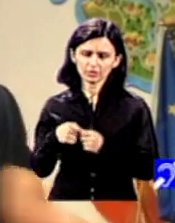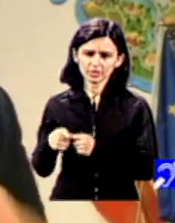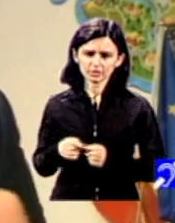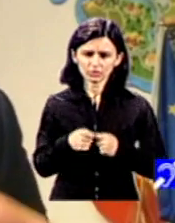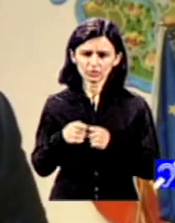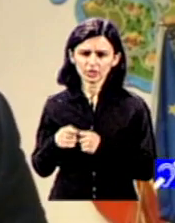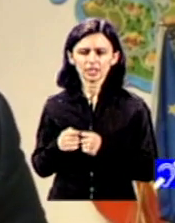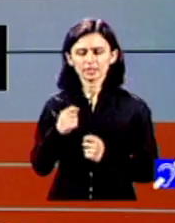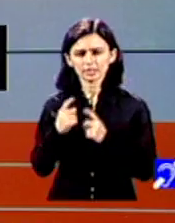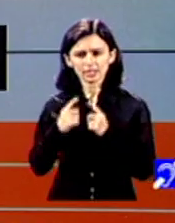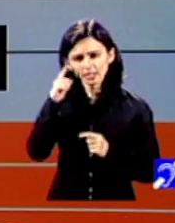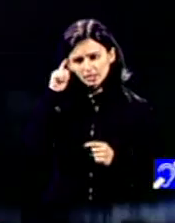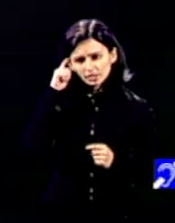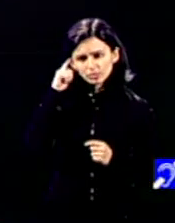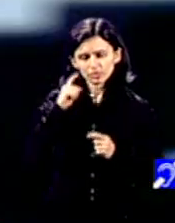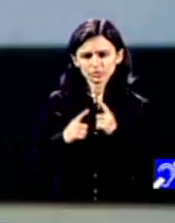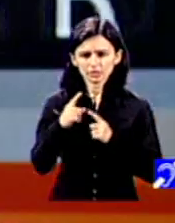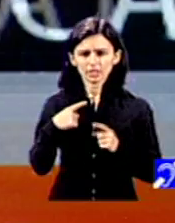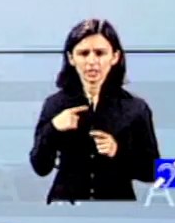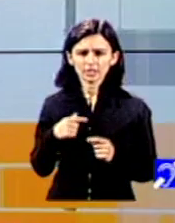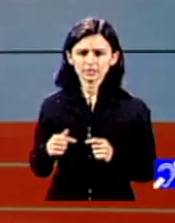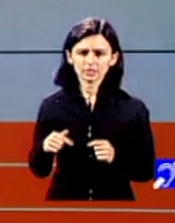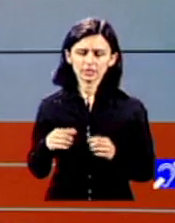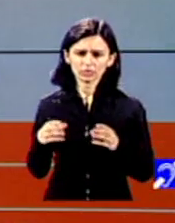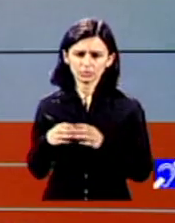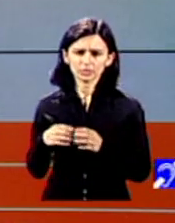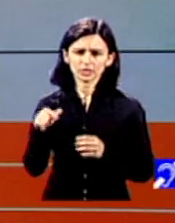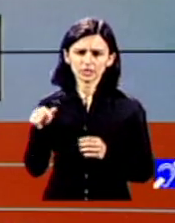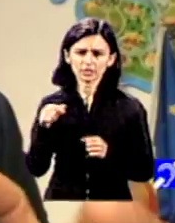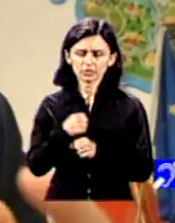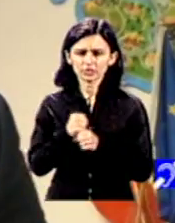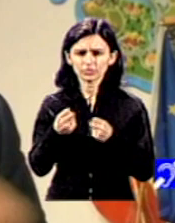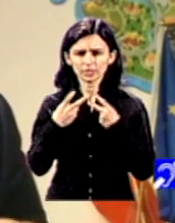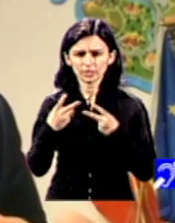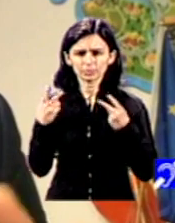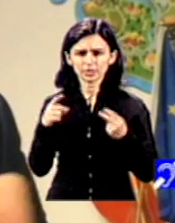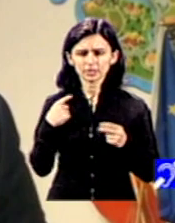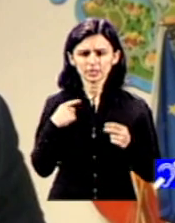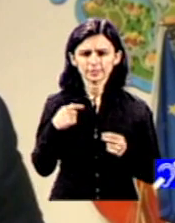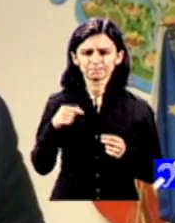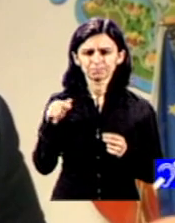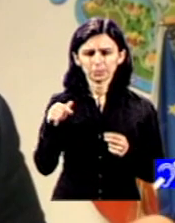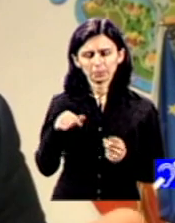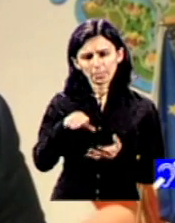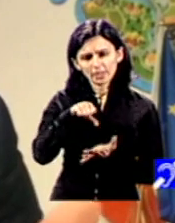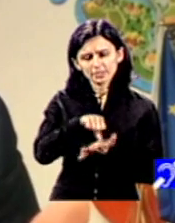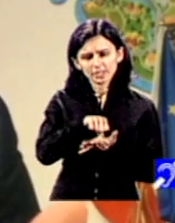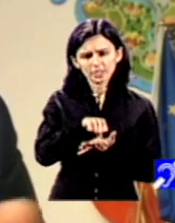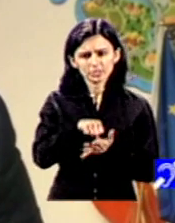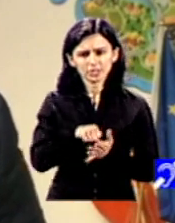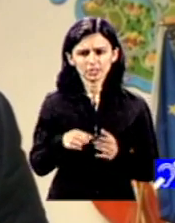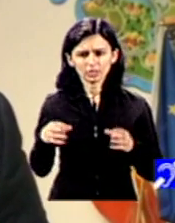comunitatea ta și de asta mi se pare foarte important să existe aceste centre comunitare centre de servicii integrate